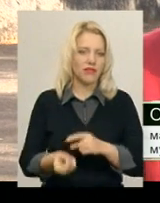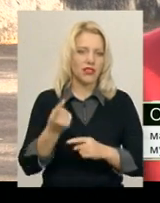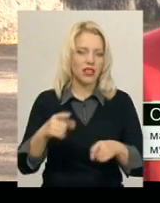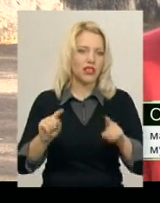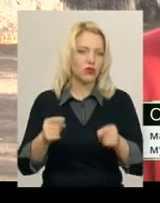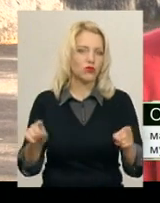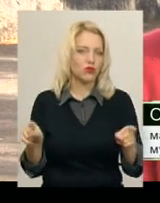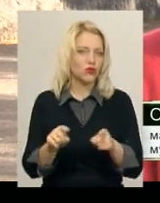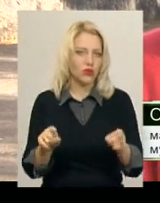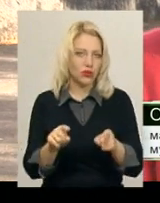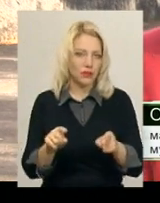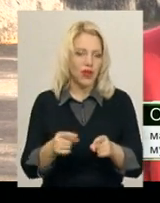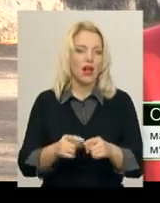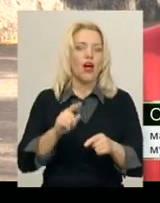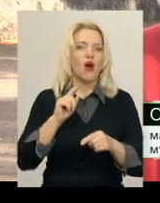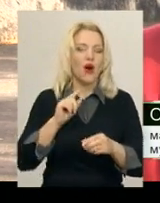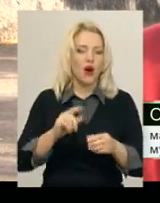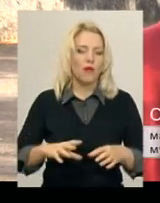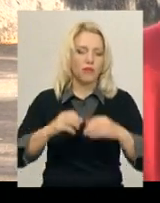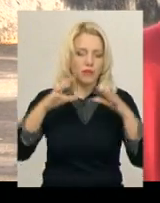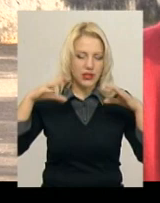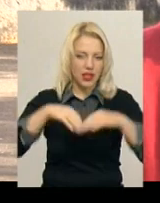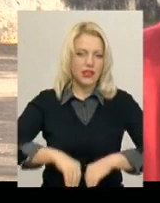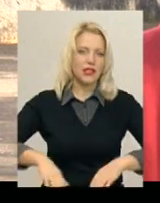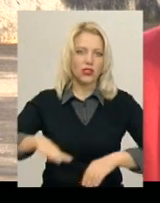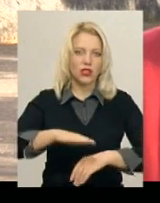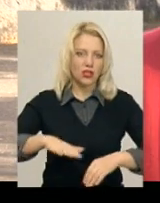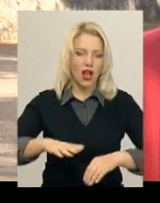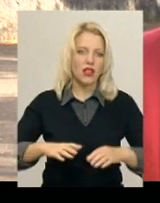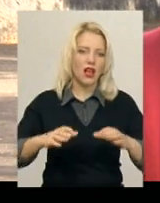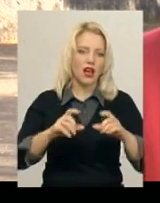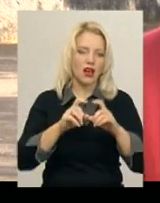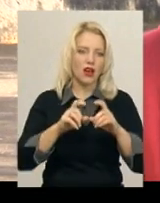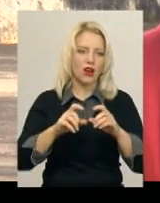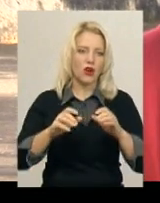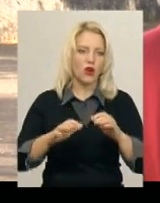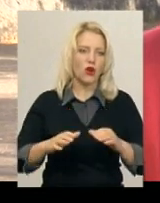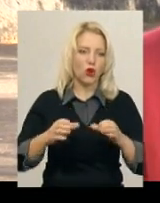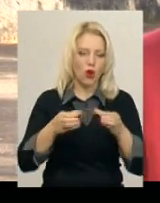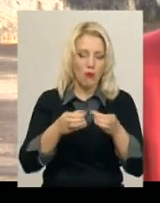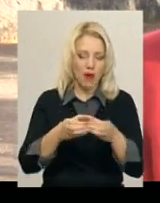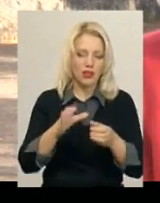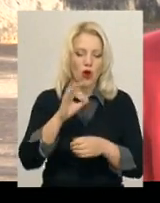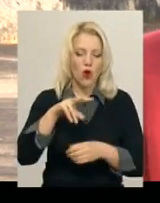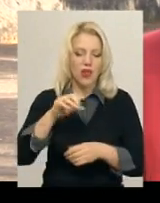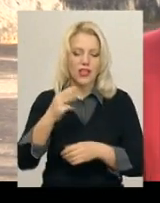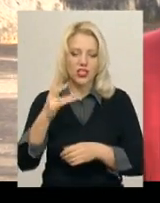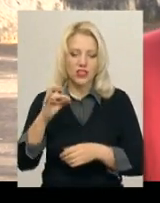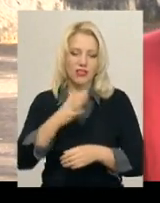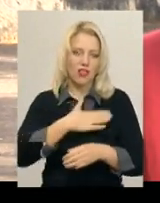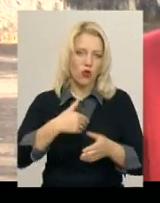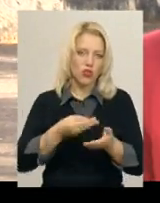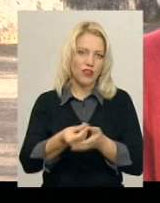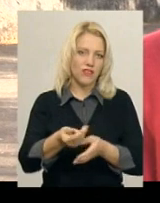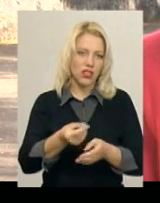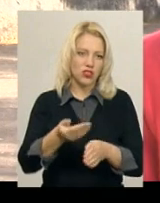об'єднана територіальна громада Олишина не хоче фінансувати частину цих діток, які